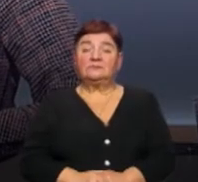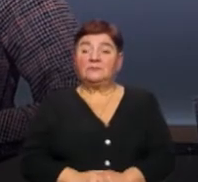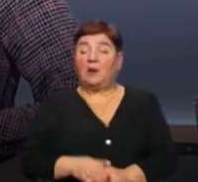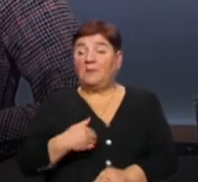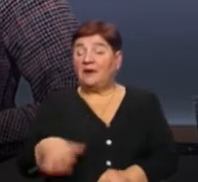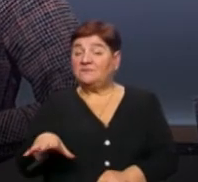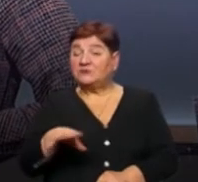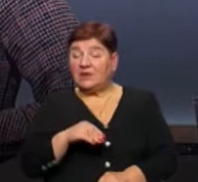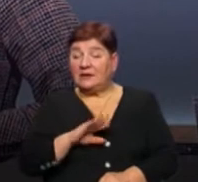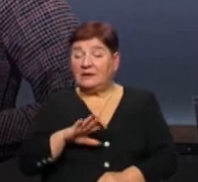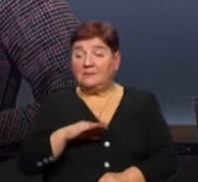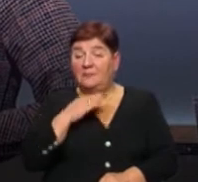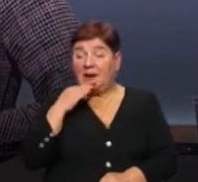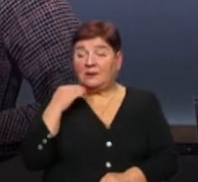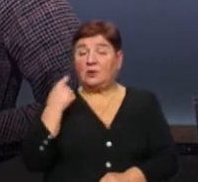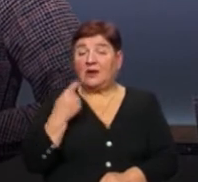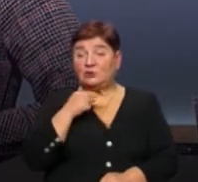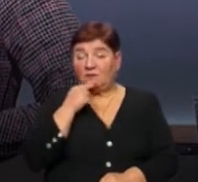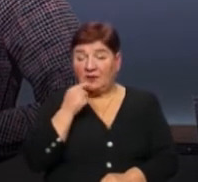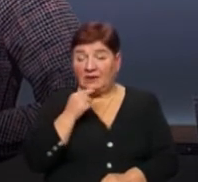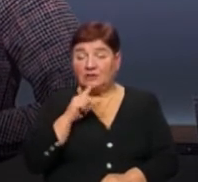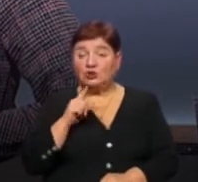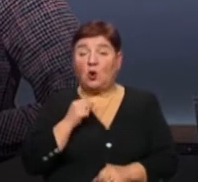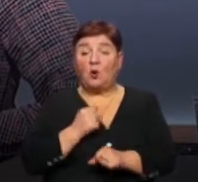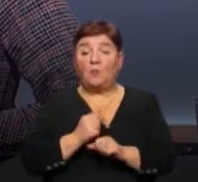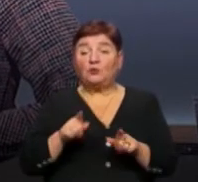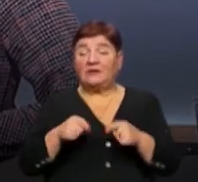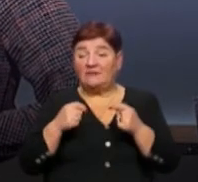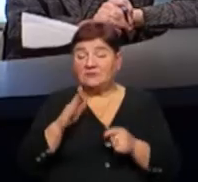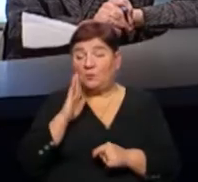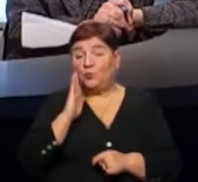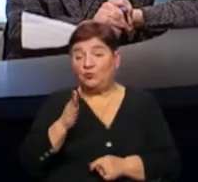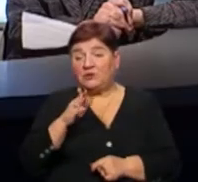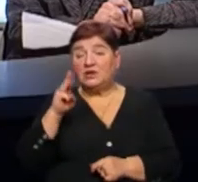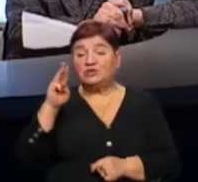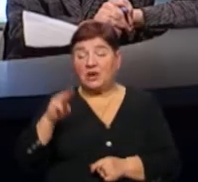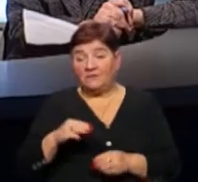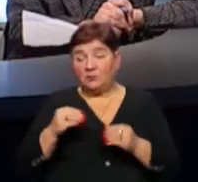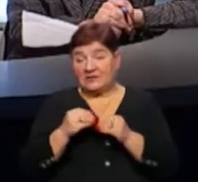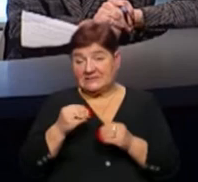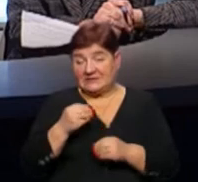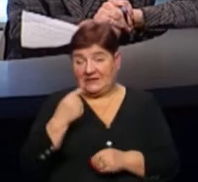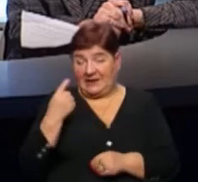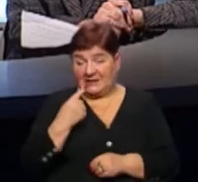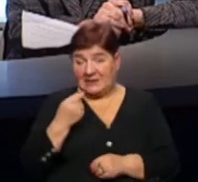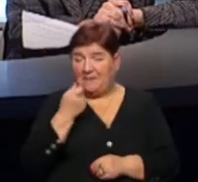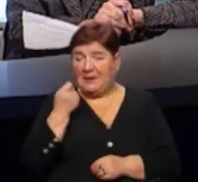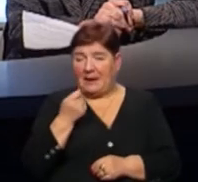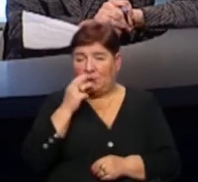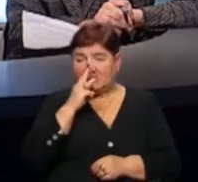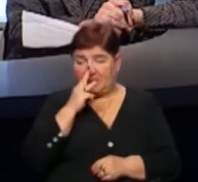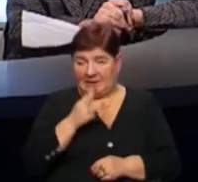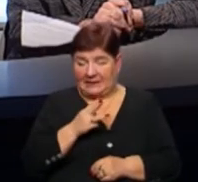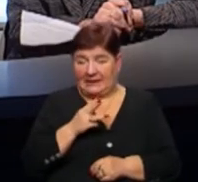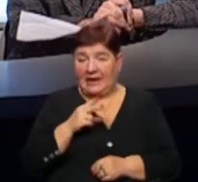Ми вже не один раз з вами означали в цій студії, що роботодавців штрафуватимуть у десятикратному розмірі мінімальної